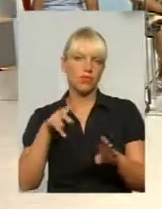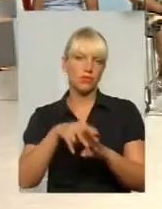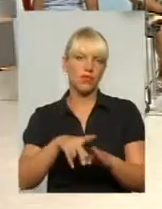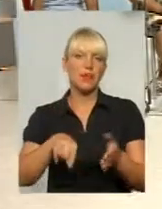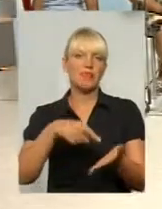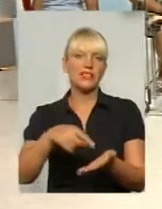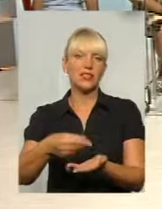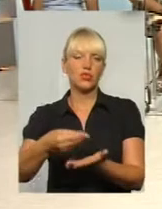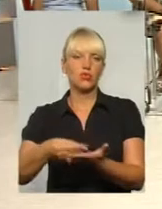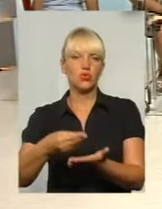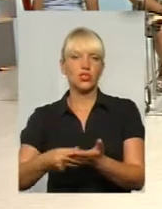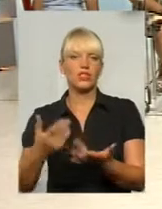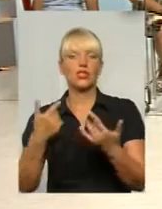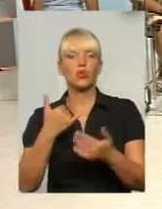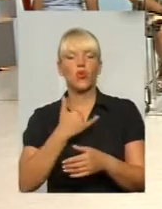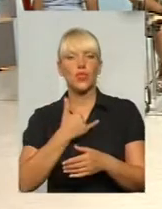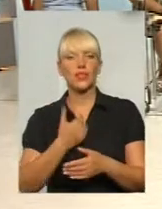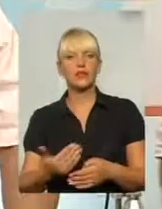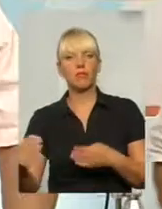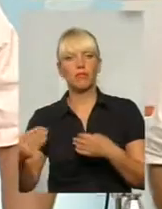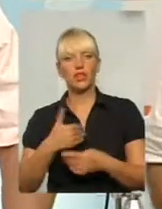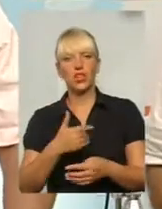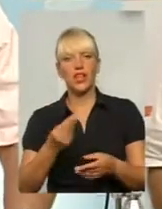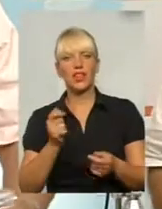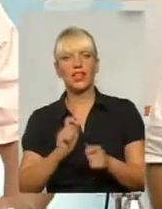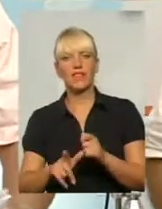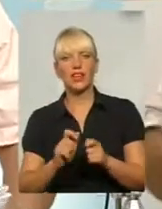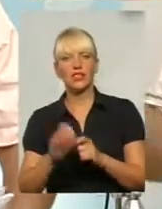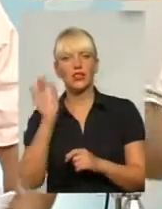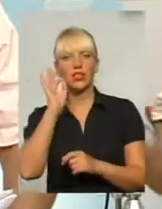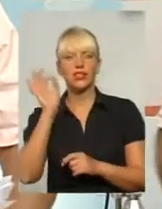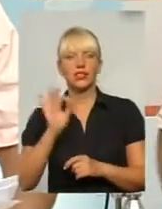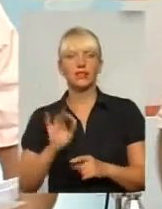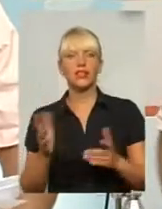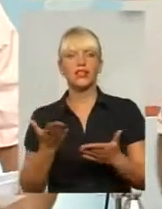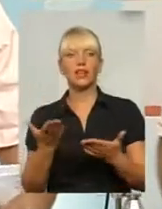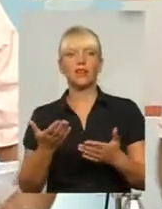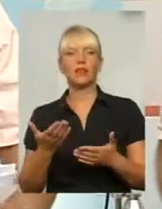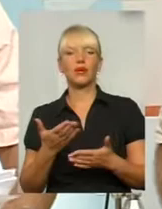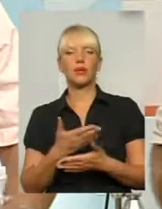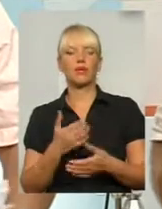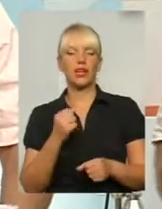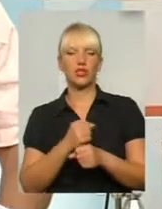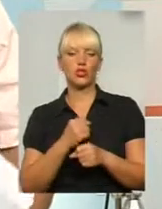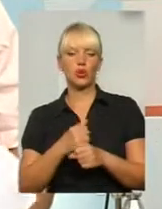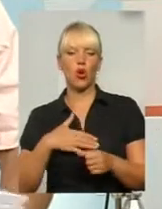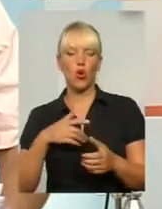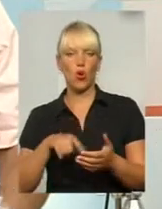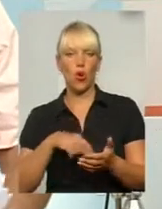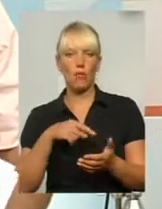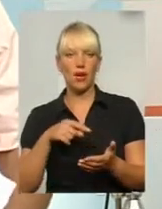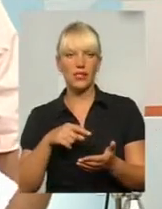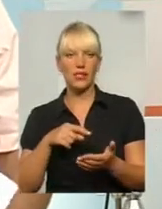приблизно послуг? До нас приїжджали інвестори, німці, з якими працюють в громадській організації, міський голова зустрічався з ними,